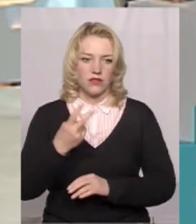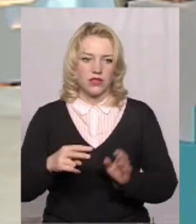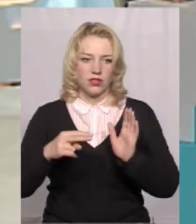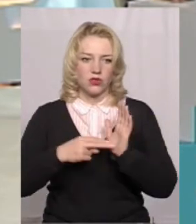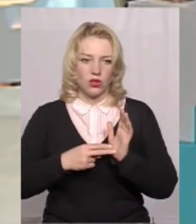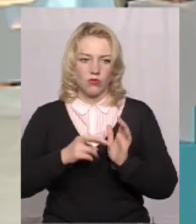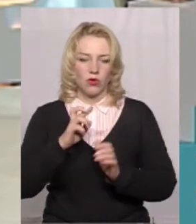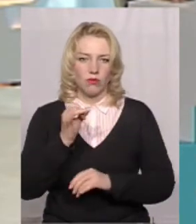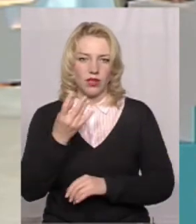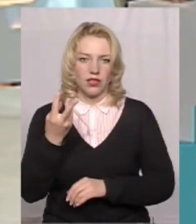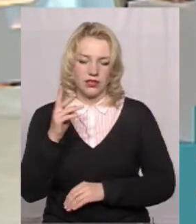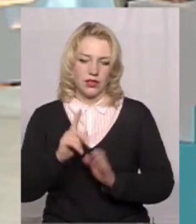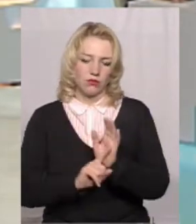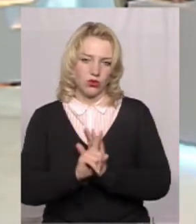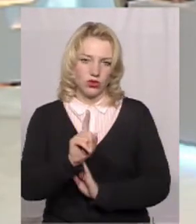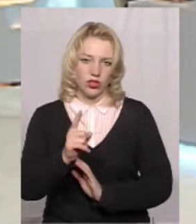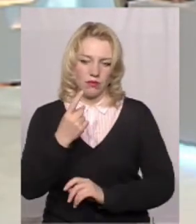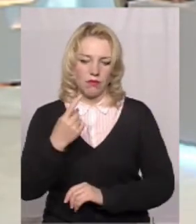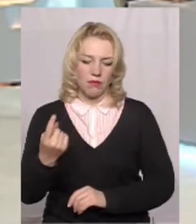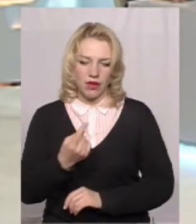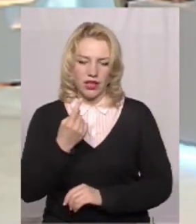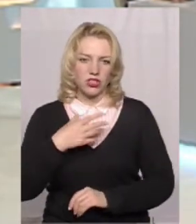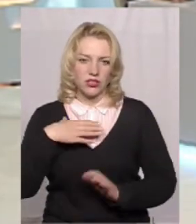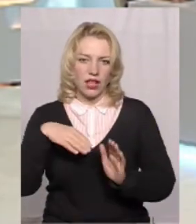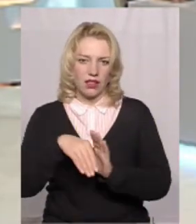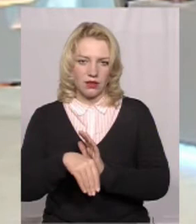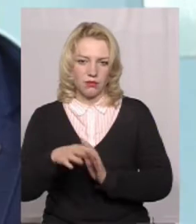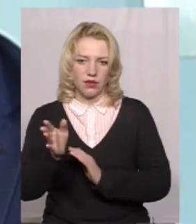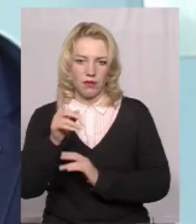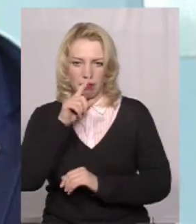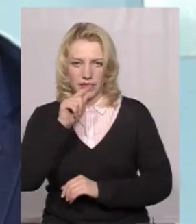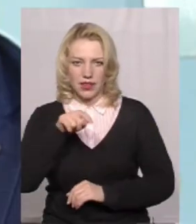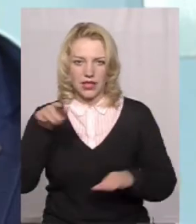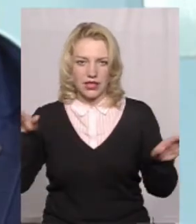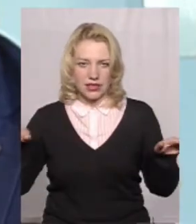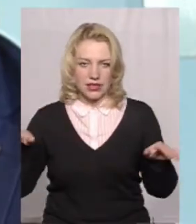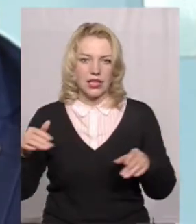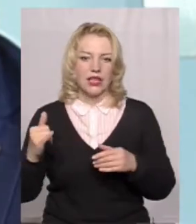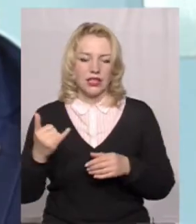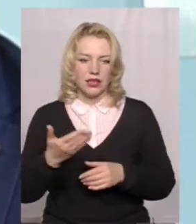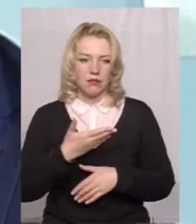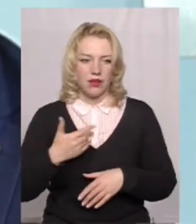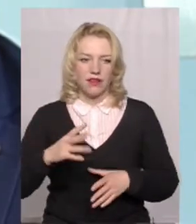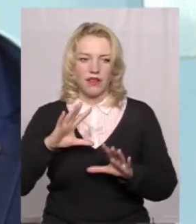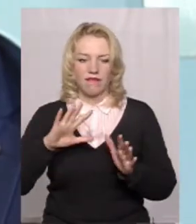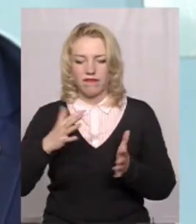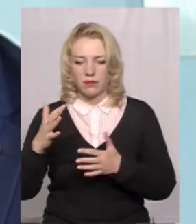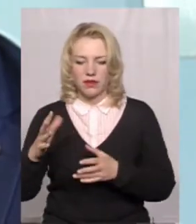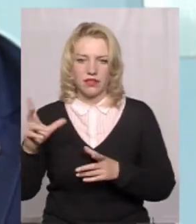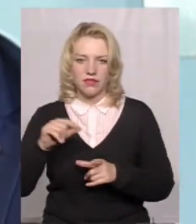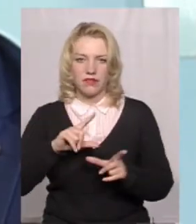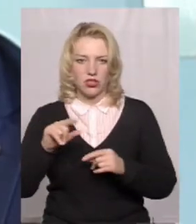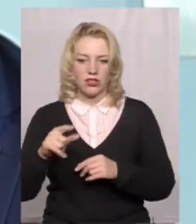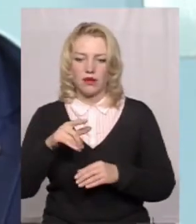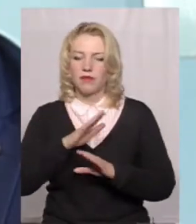березня розпочалася перша загибель птиці. На всі випадки птиці ми виїжджали. Там не тільки